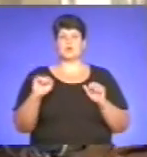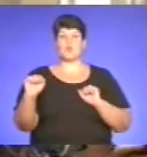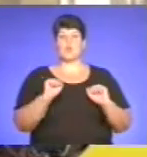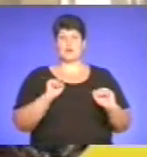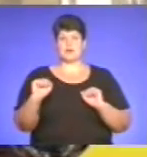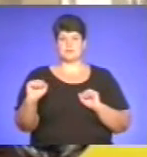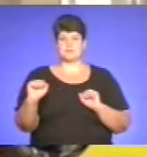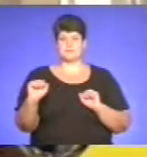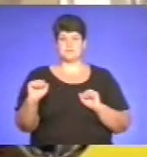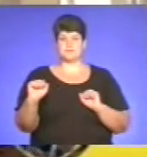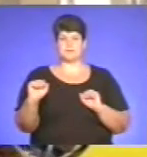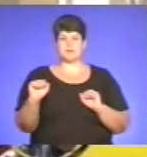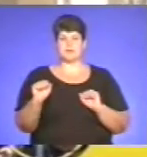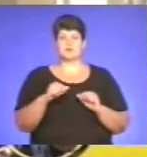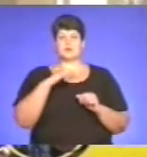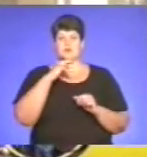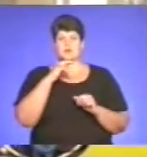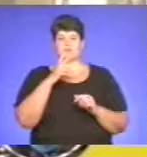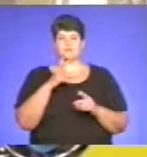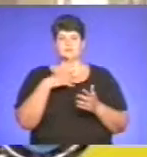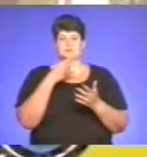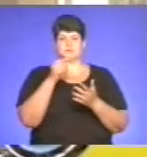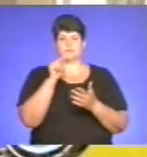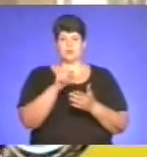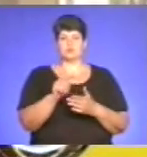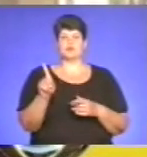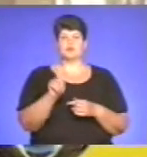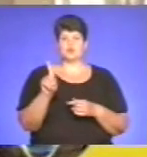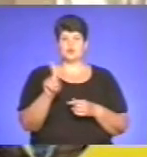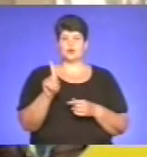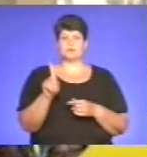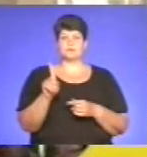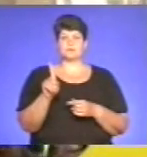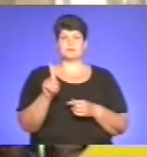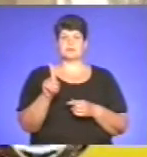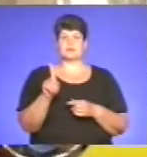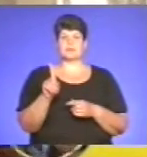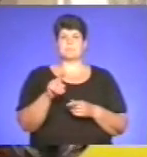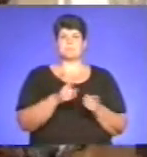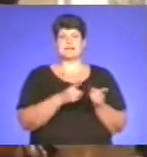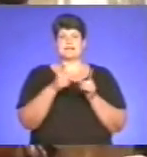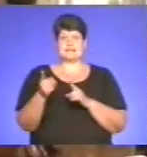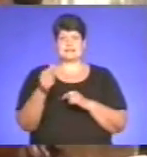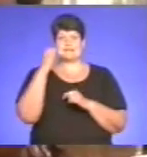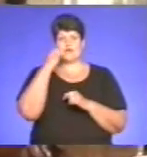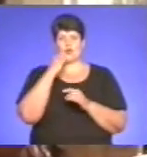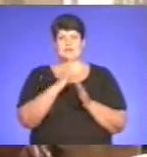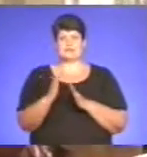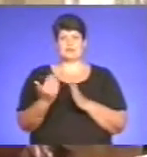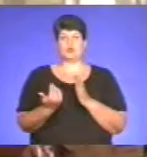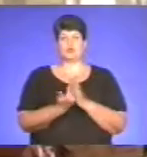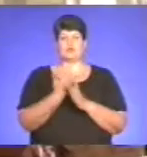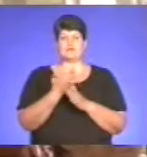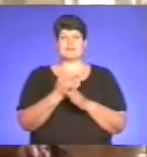засереджує свої засилля на тому, щоб перейти від старої системи до нової з найменшими